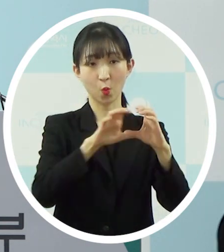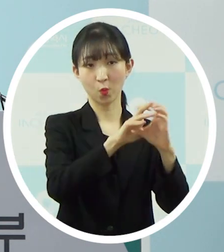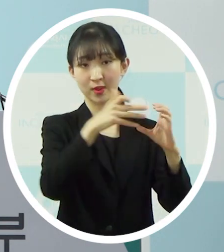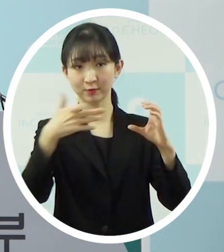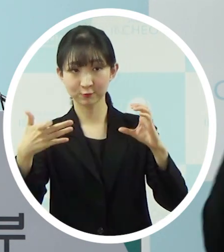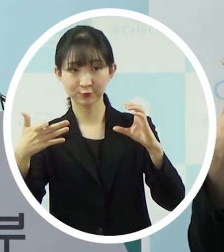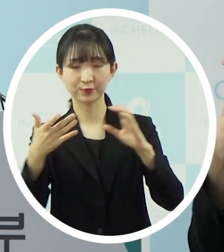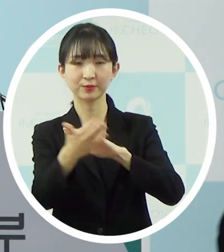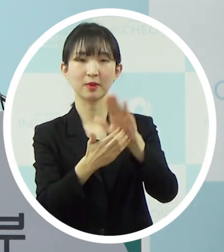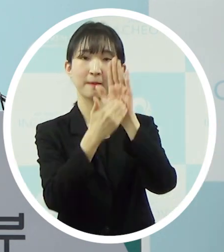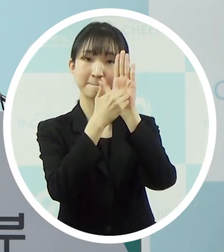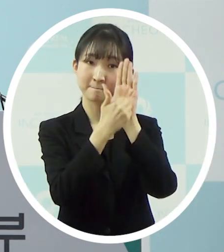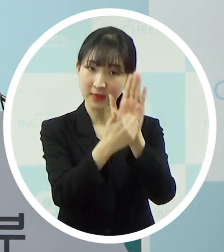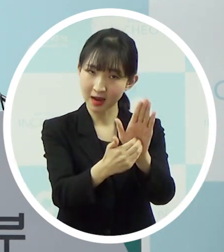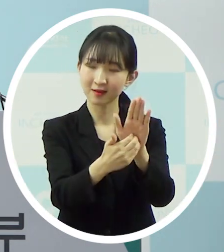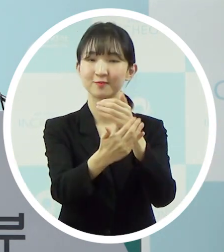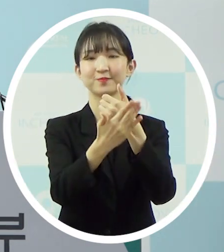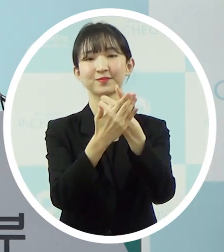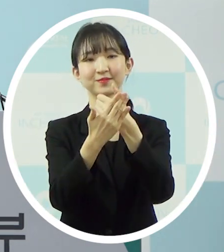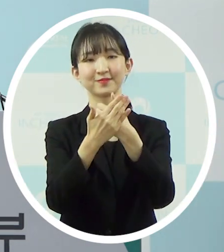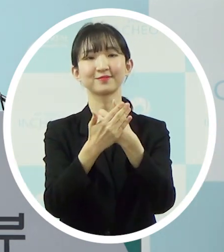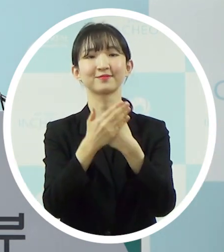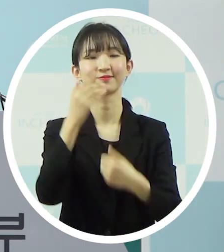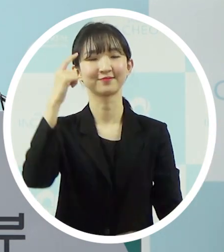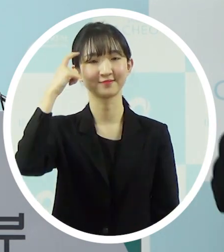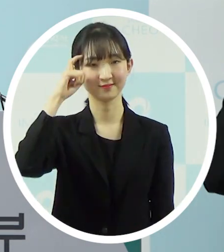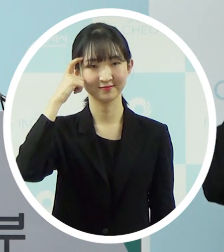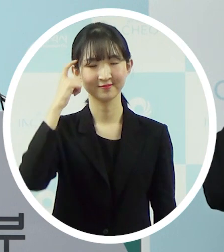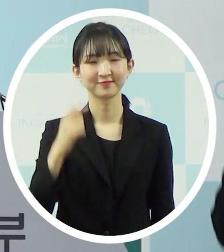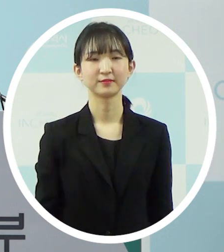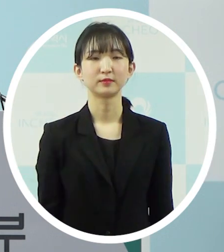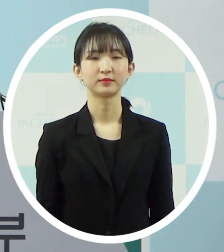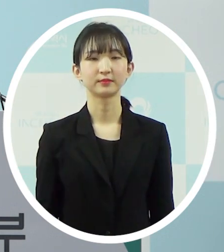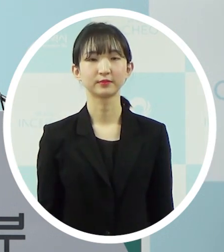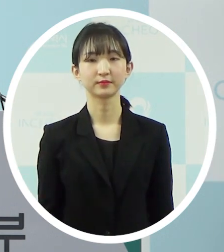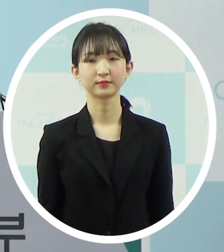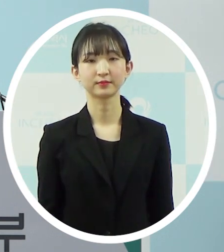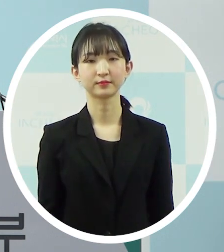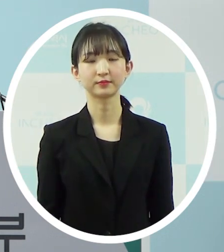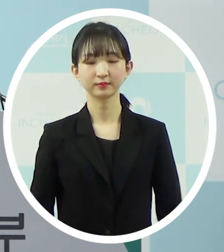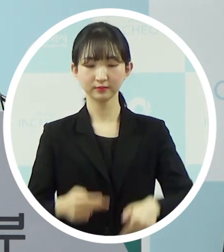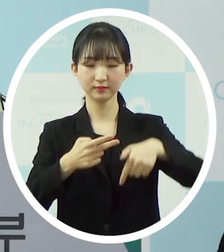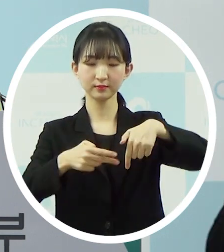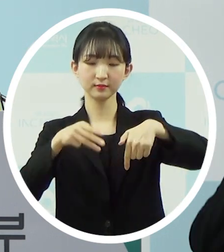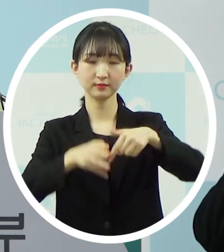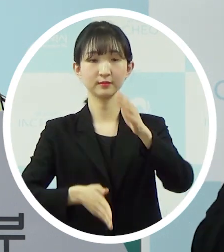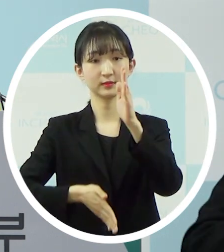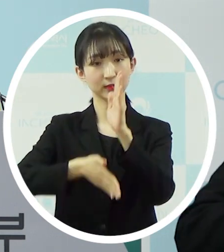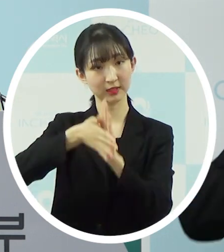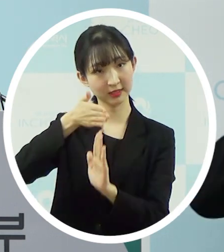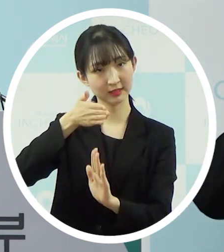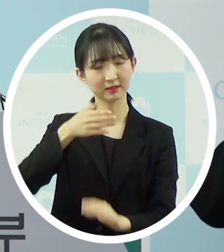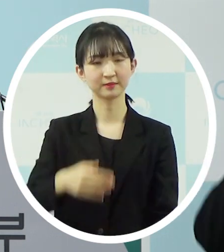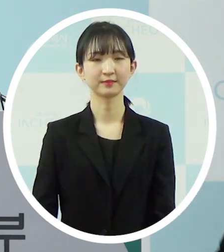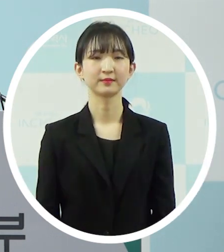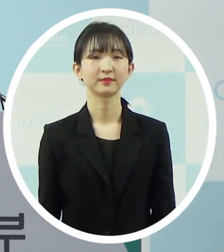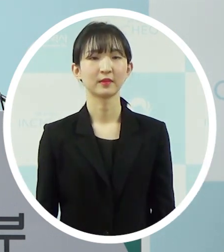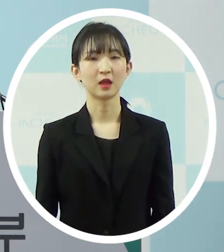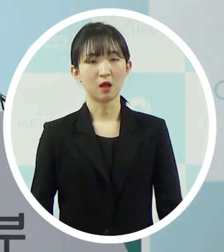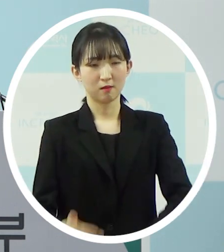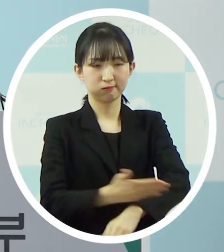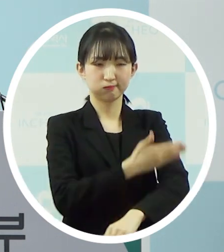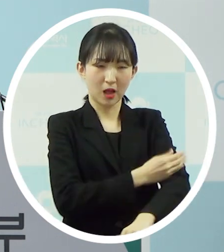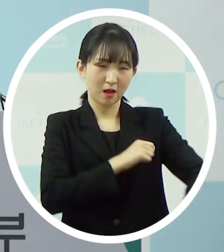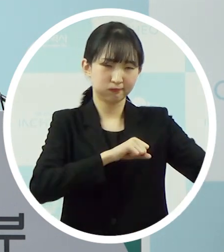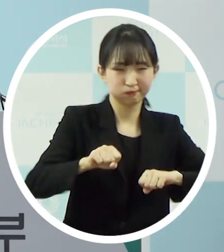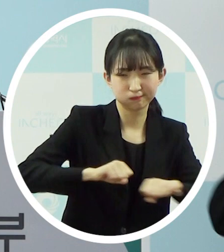예방에 더 큰 도움이 될 것이라고 생각합니다. 우리시는 인천시가 과잉 대응하면